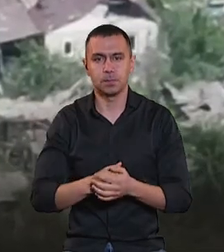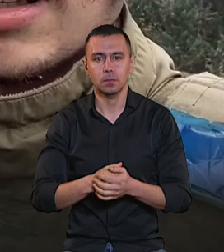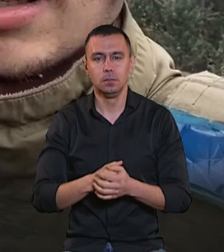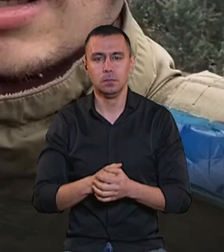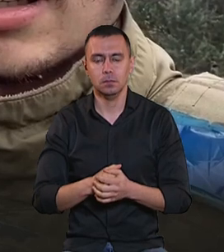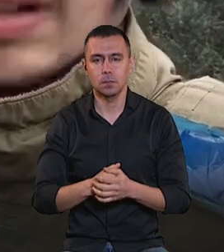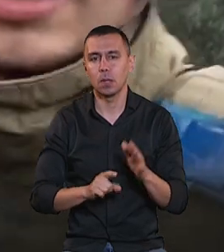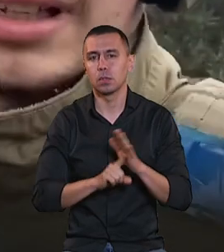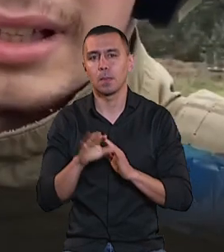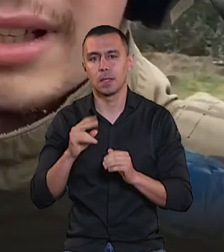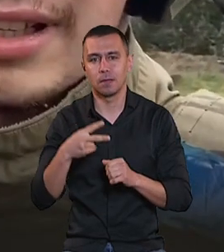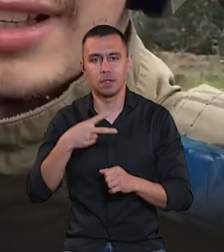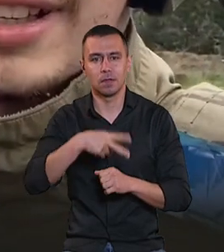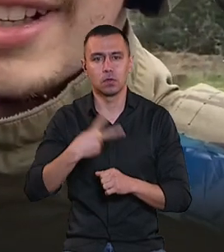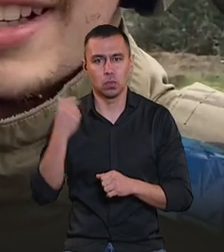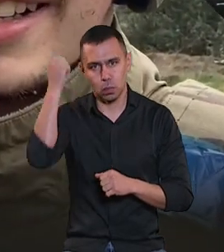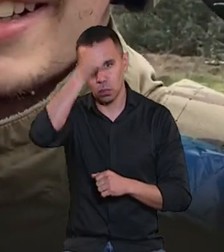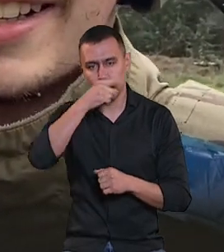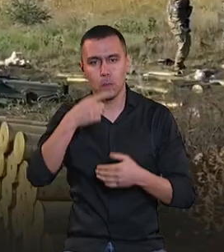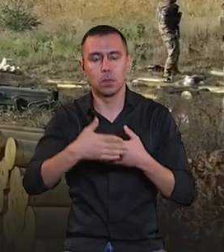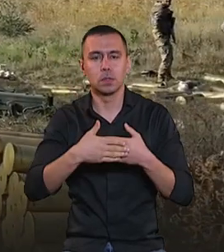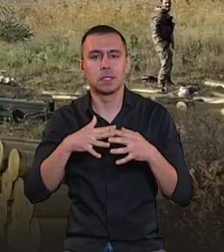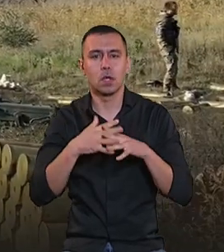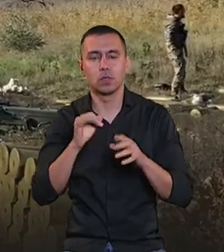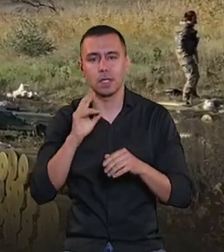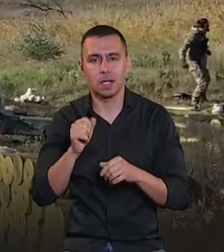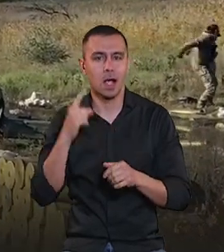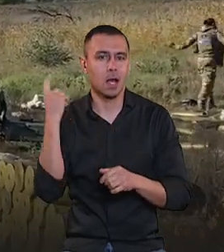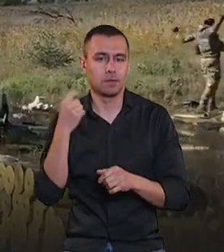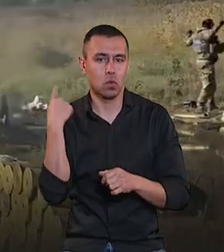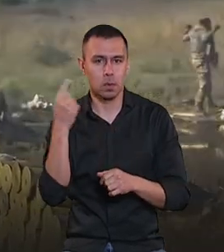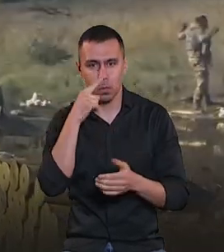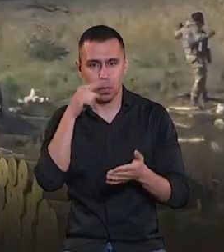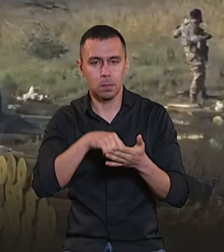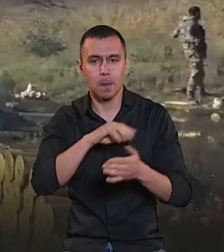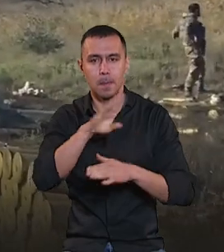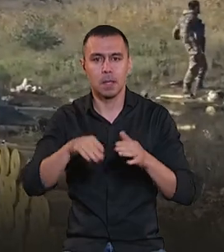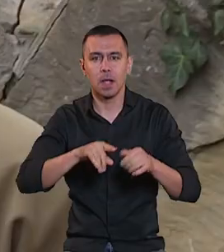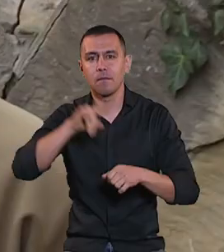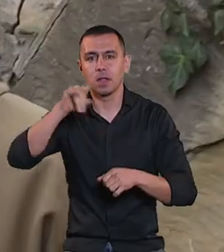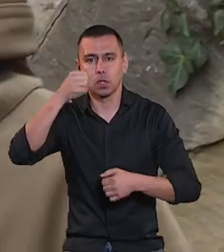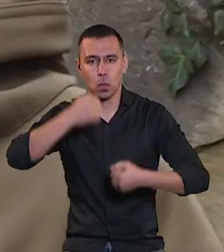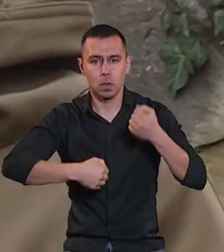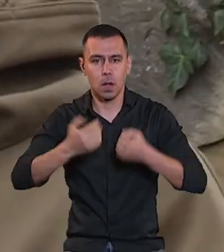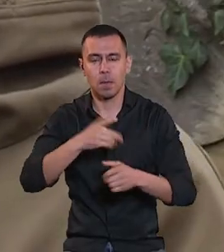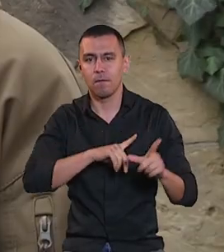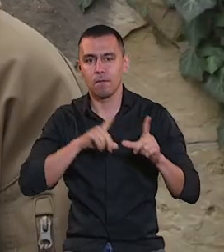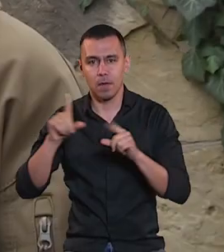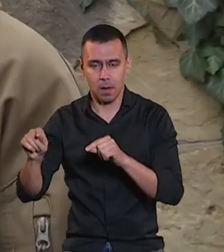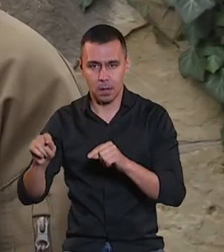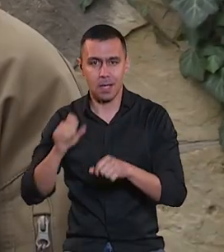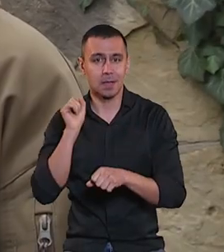силі. На початку березня 2022-го поблизу села Оскіл Харківської області потрапив під авіаційний удар. Ми виїхали на боєзадання,